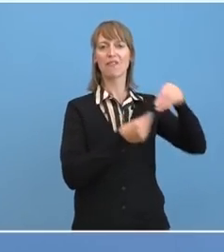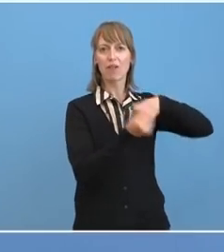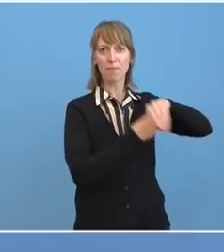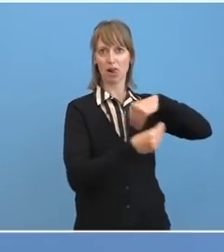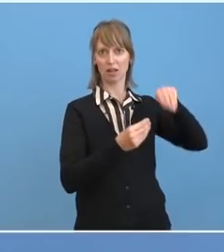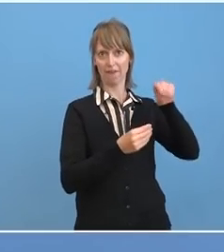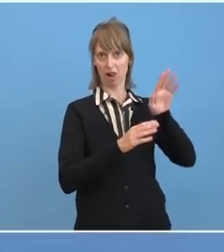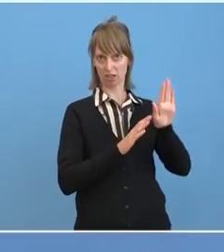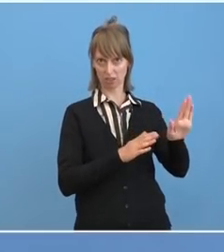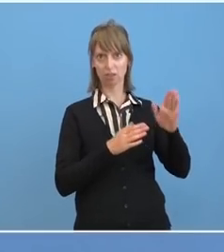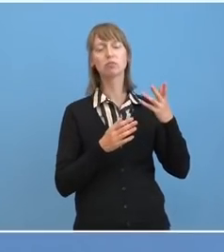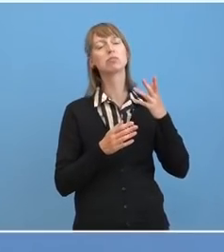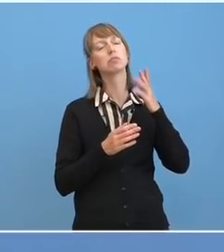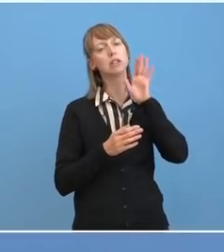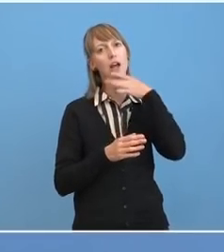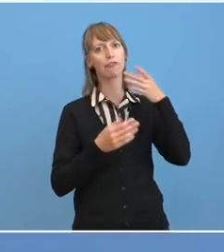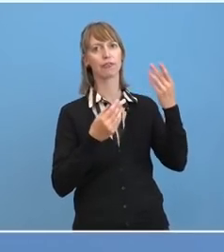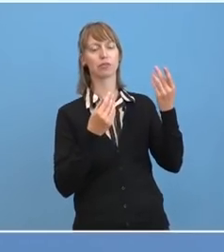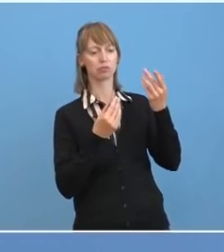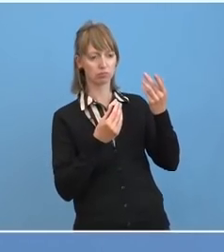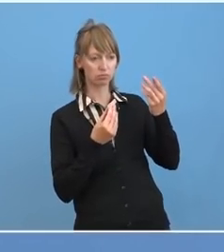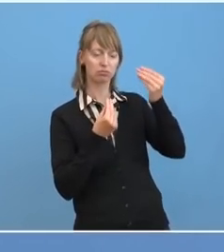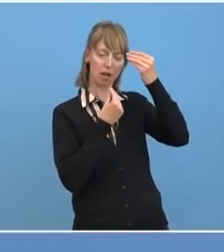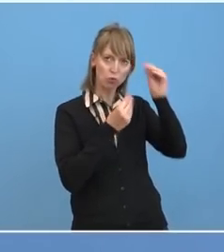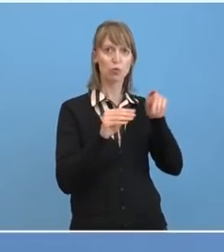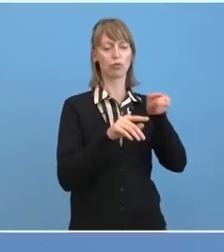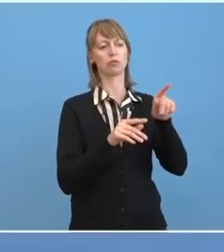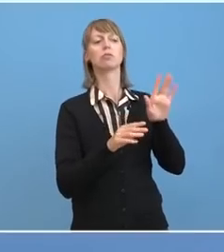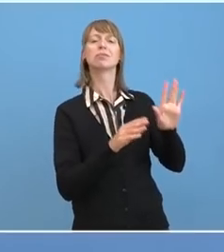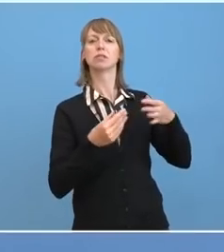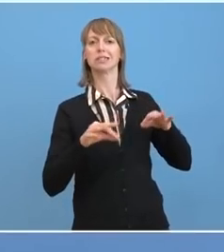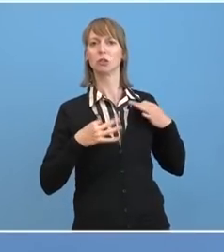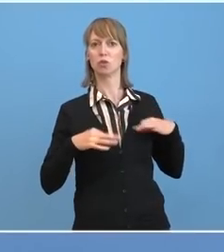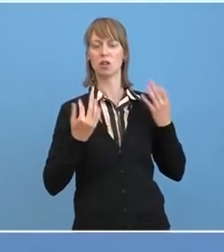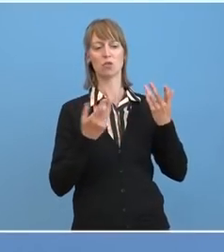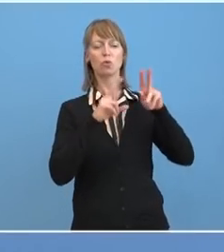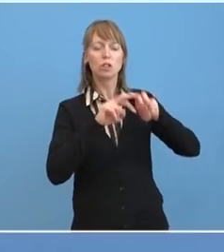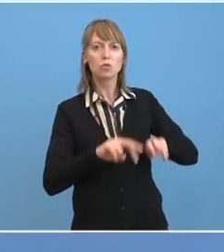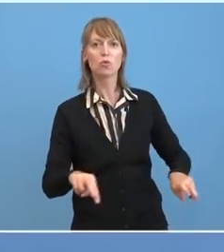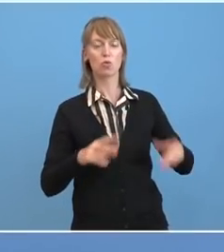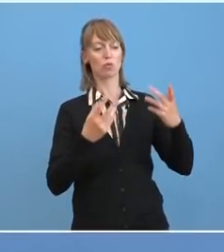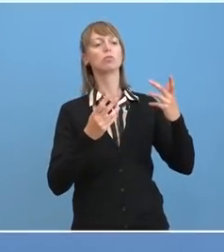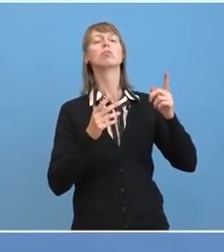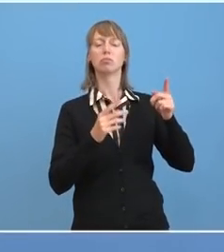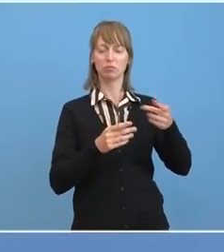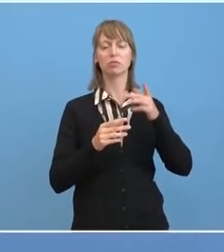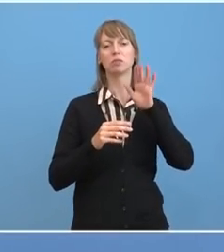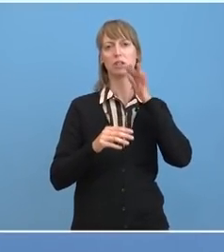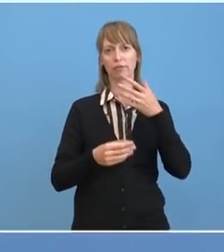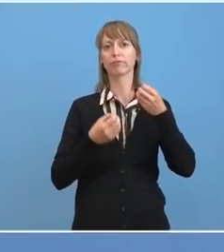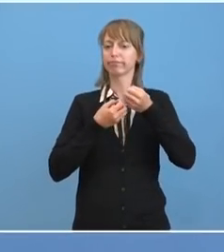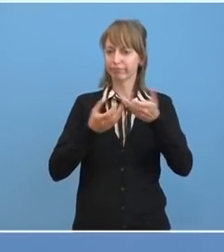Patienten die Auskunft über die Gesundheit und das, was da tatsächlich vorgefallen ist, geben können. Denn unsere